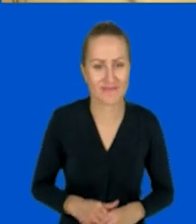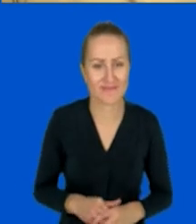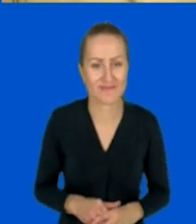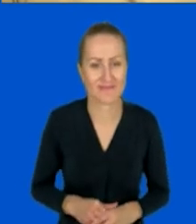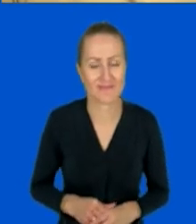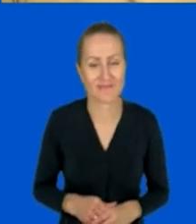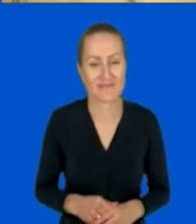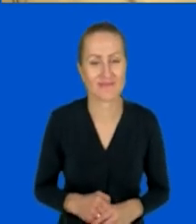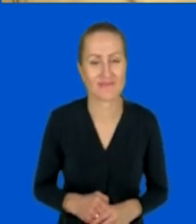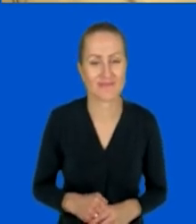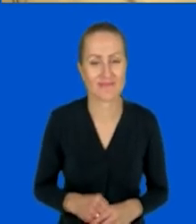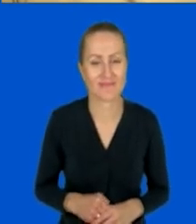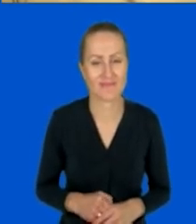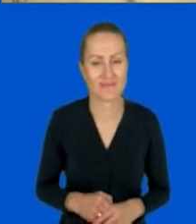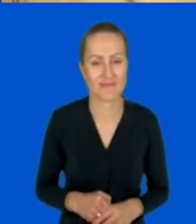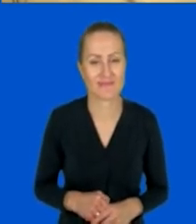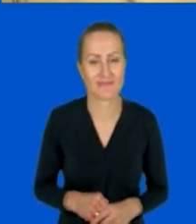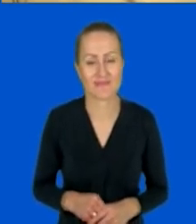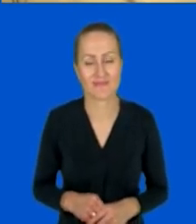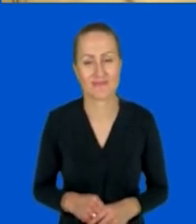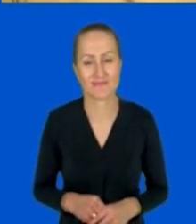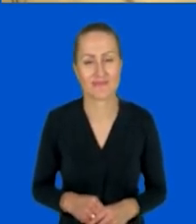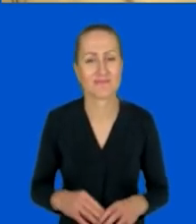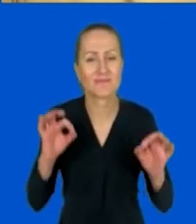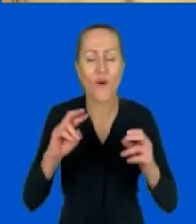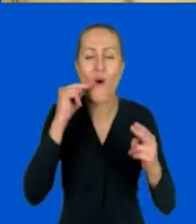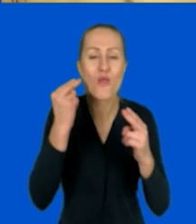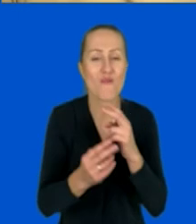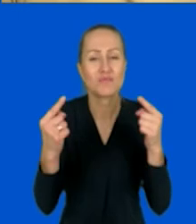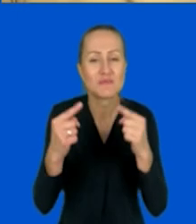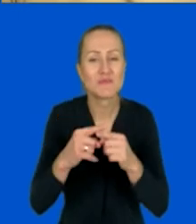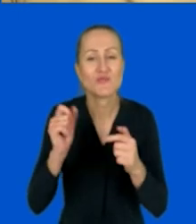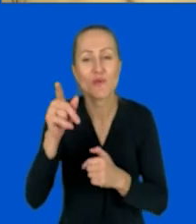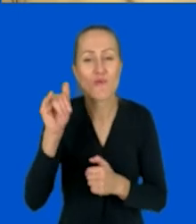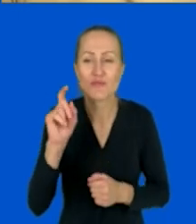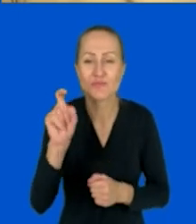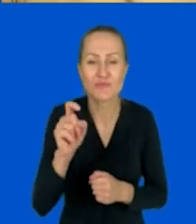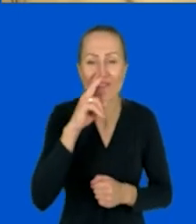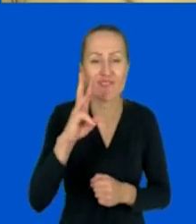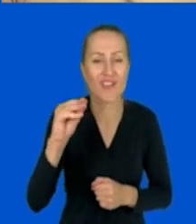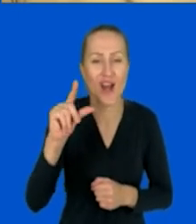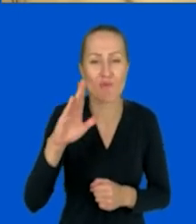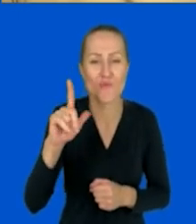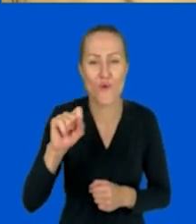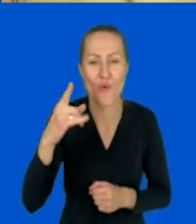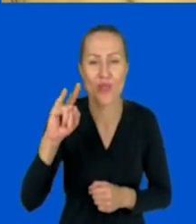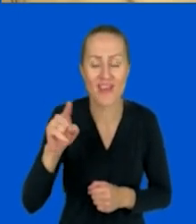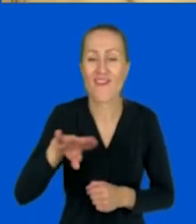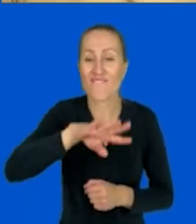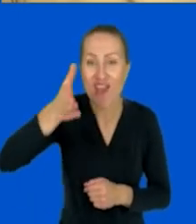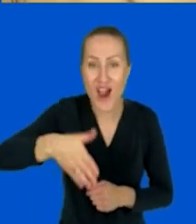Czy teraz widać, czy są jakieś poprawne odpowiedzi, które możecie kliknąć? Widzę, że wielbłądy zasuwają jak szalone, czyli